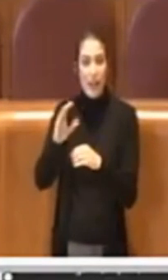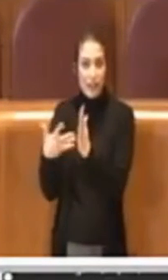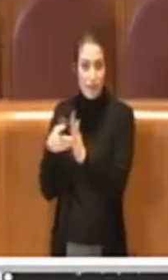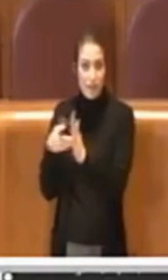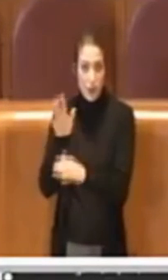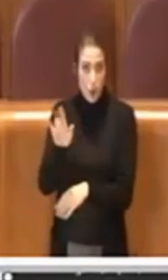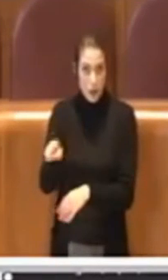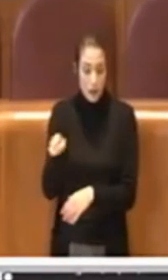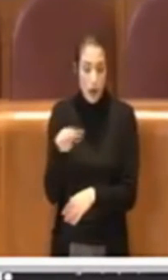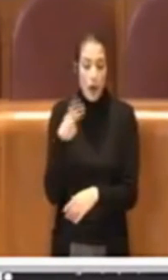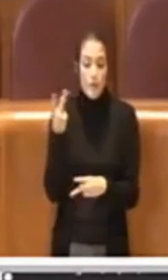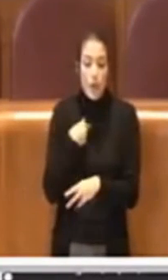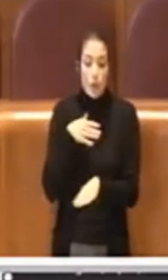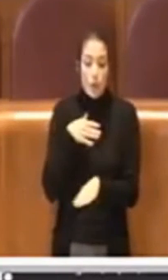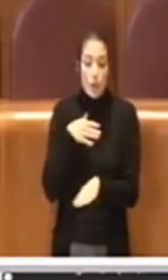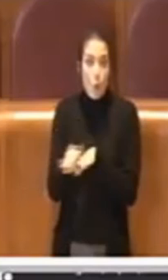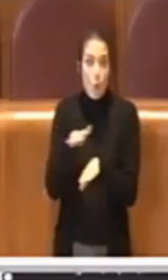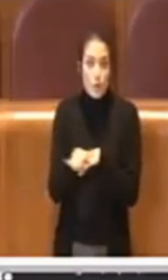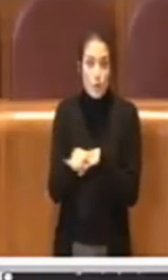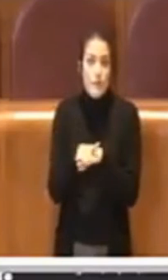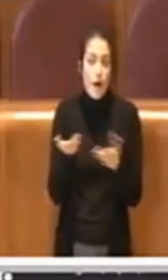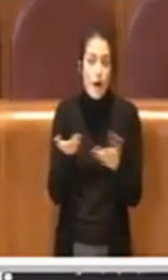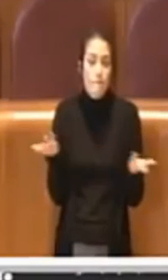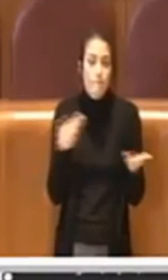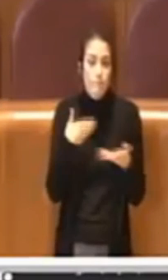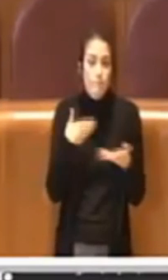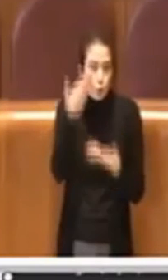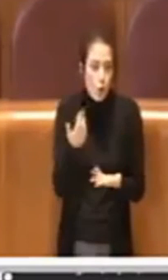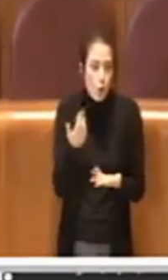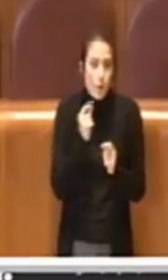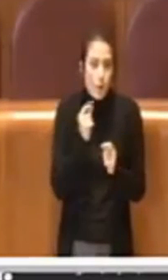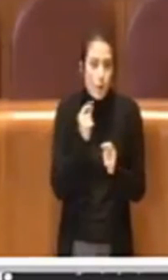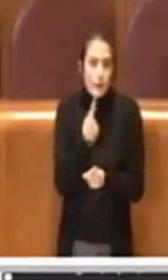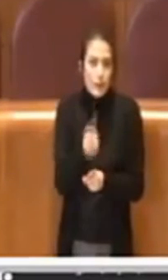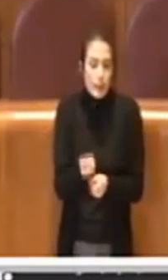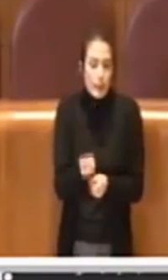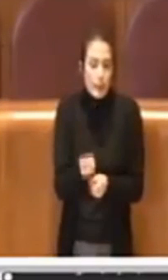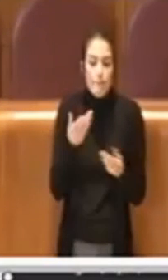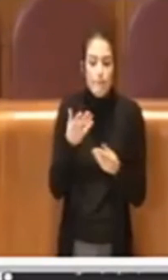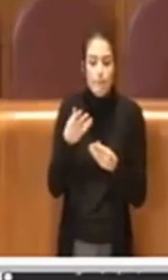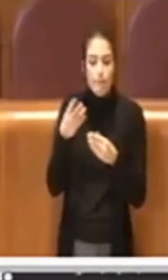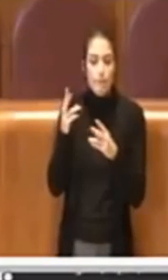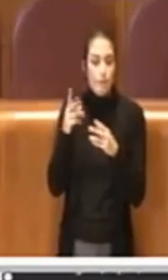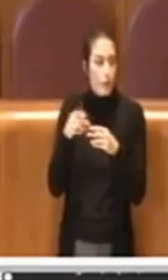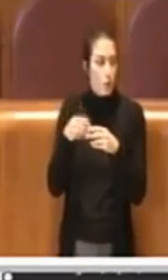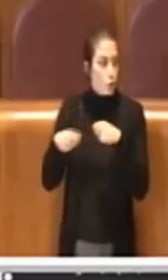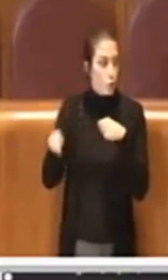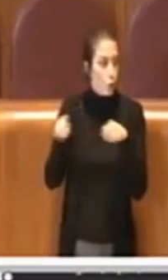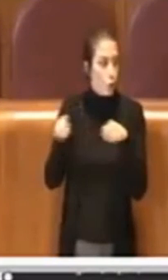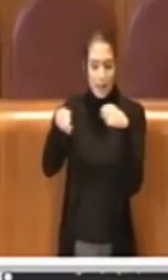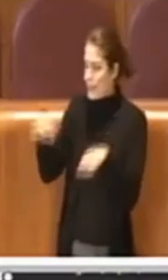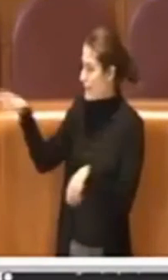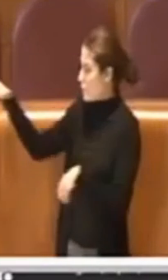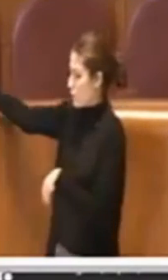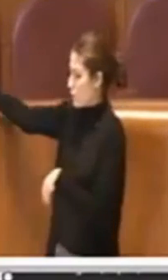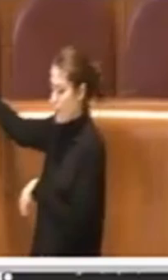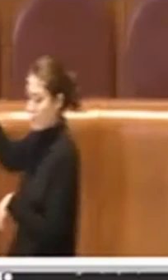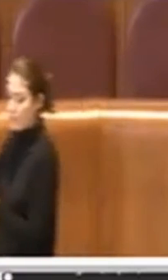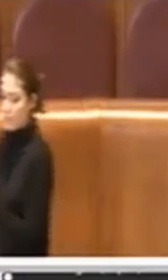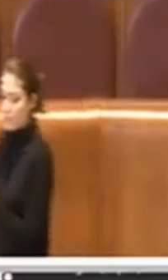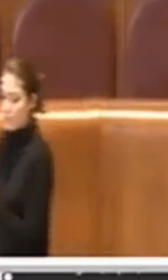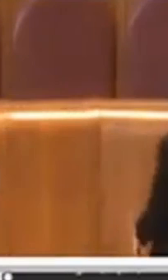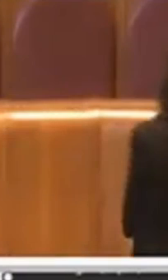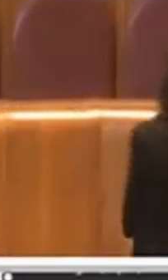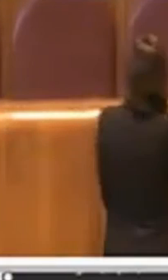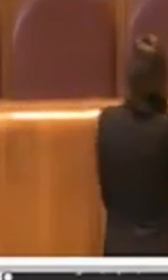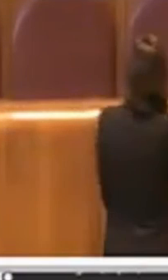ovviamente sono state usate, purtroppo anzi devo dire, sono state usate in maniera strumentale certi articoli